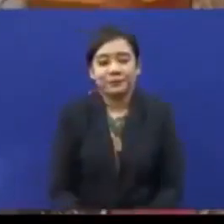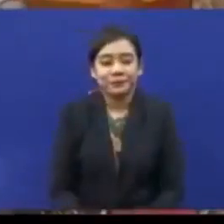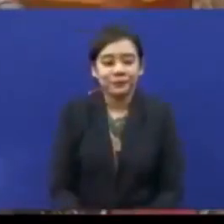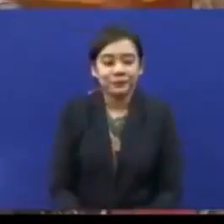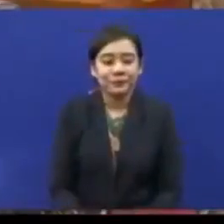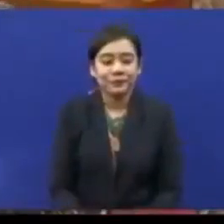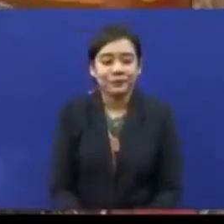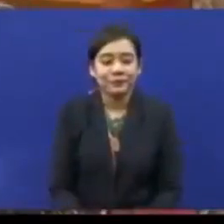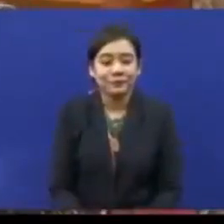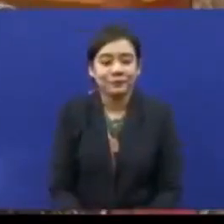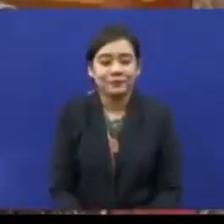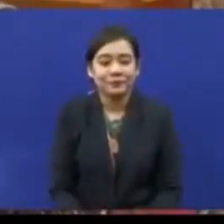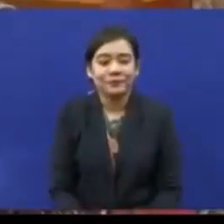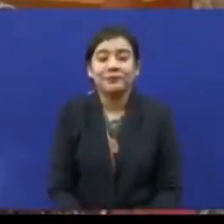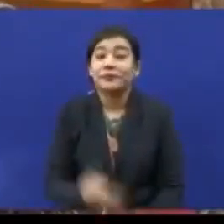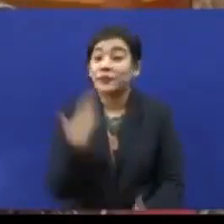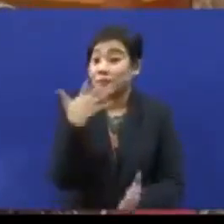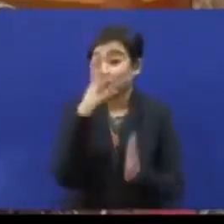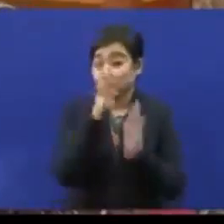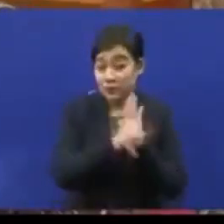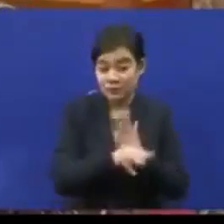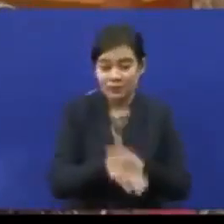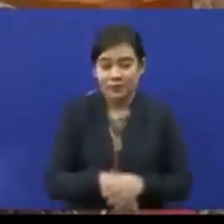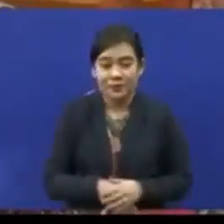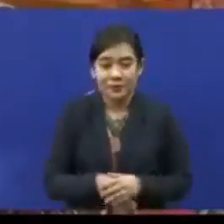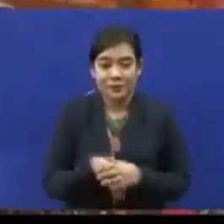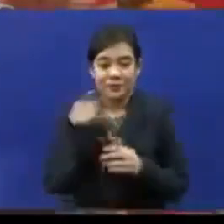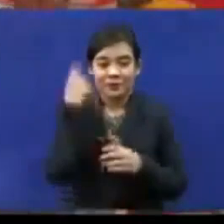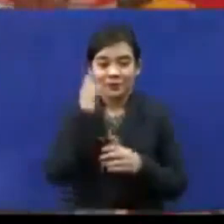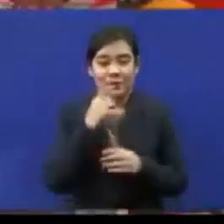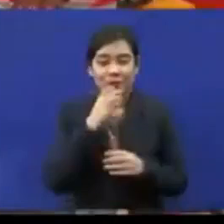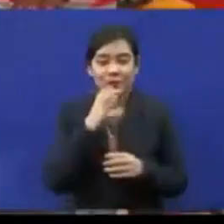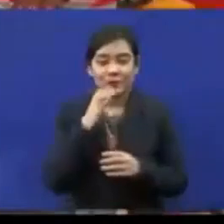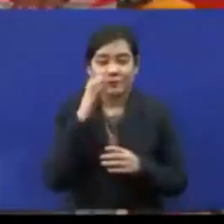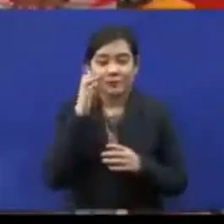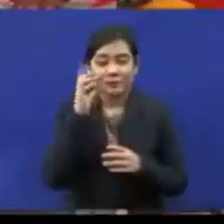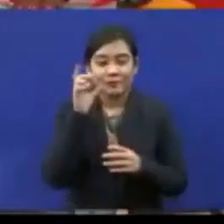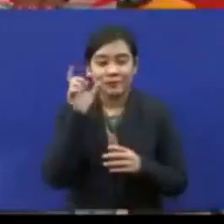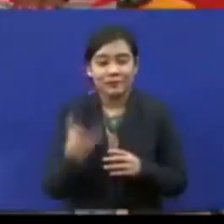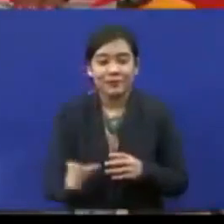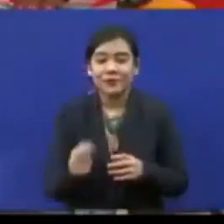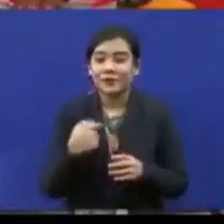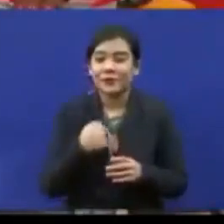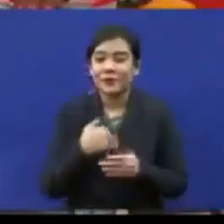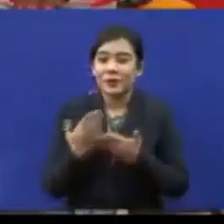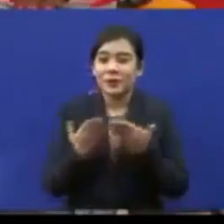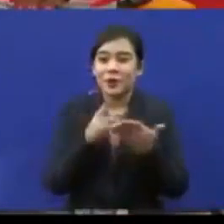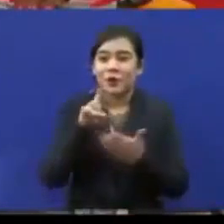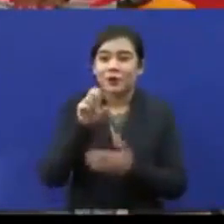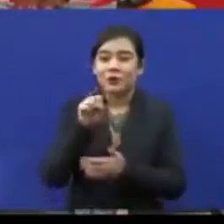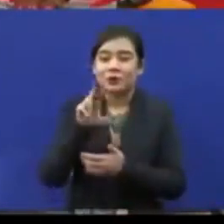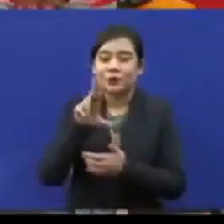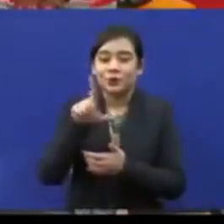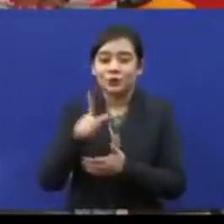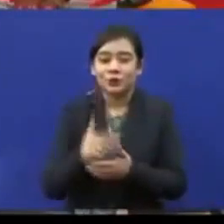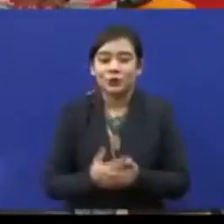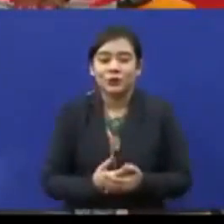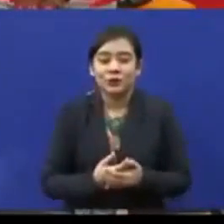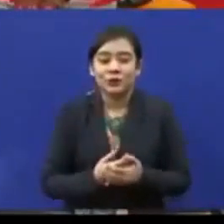Silakan Damansara Utama, 15 minit. Tuan Speaker dan Ali yang berhormat sekalian, saya ingin membawa satu usul yang berbunyi seperti berikut.